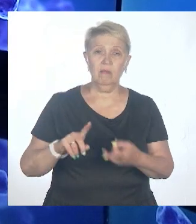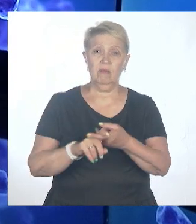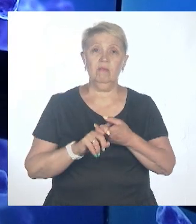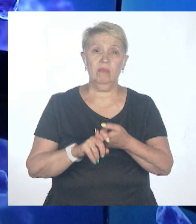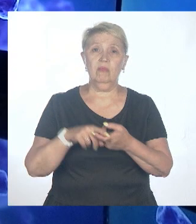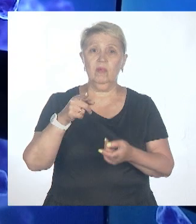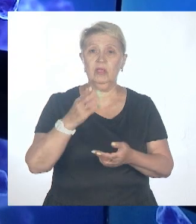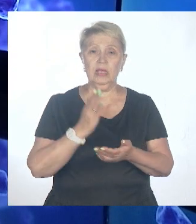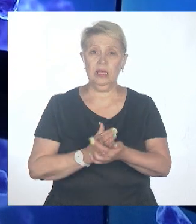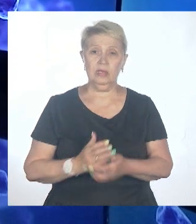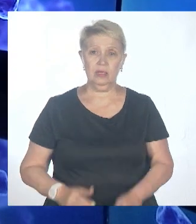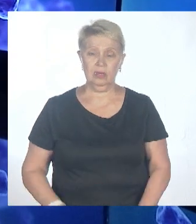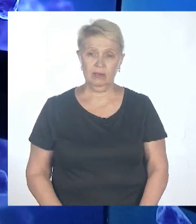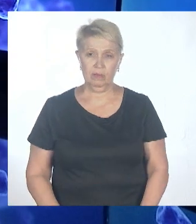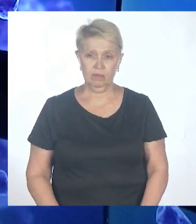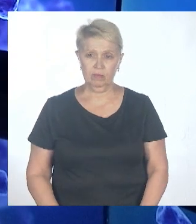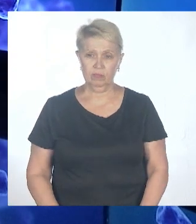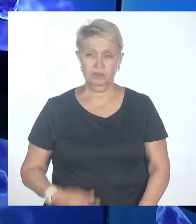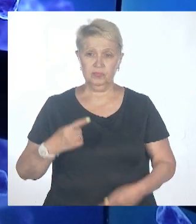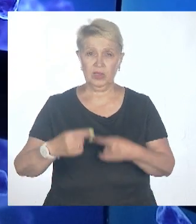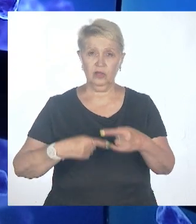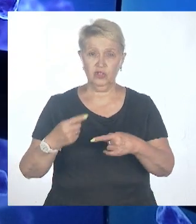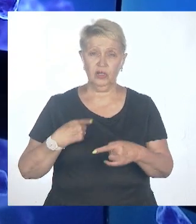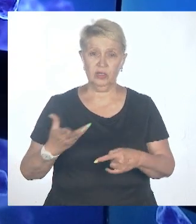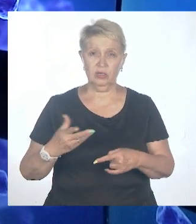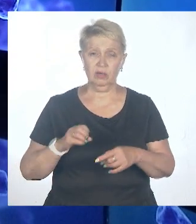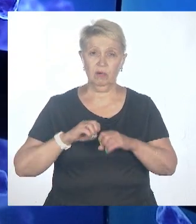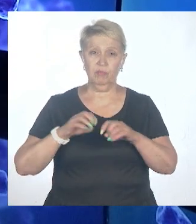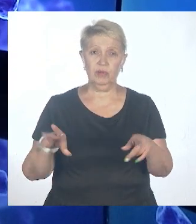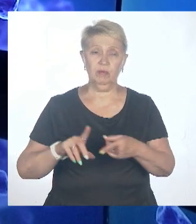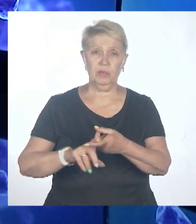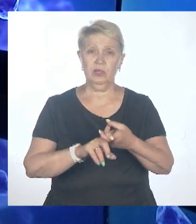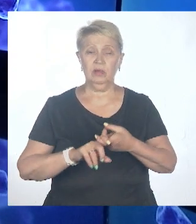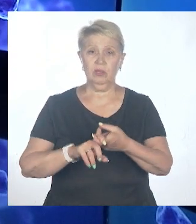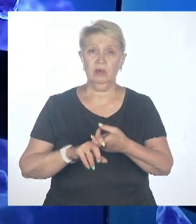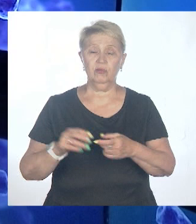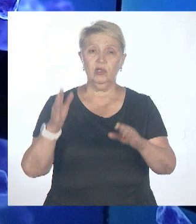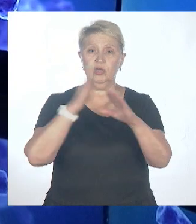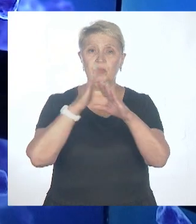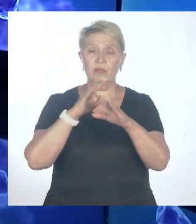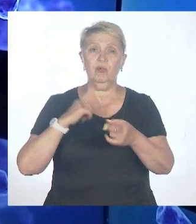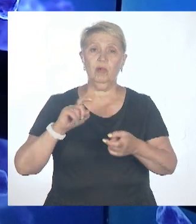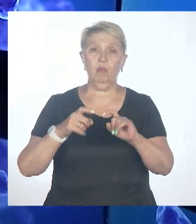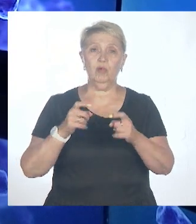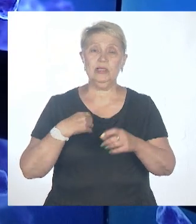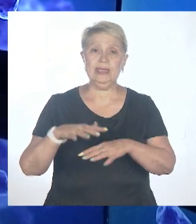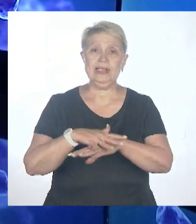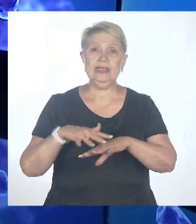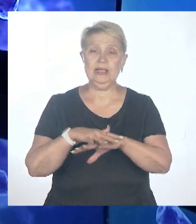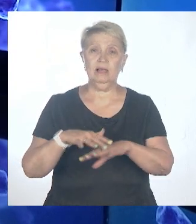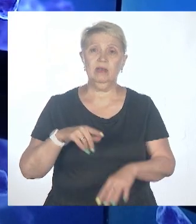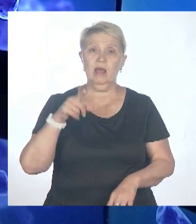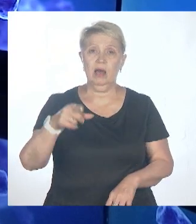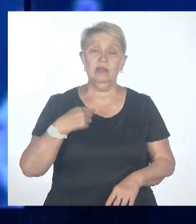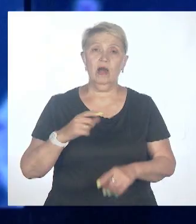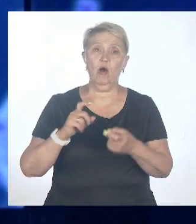Конечно. Вот через пандемию природа борется с перенаселением. Она борется вообще со